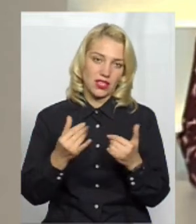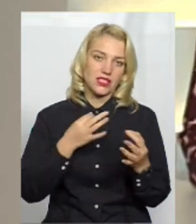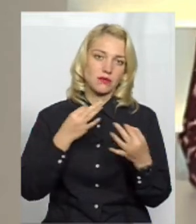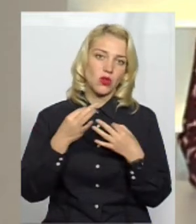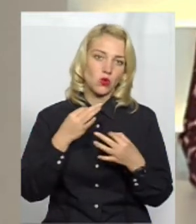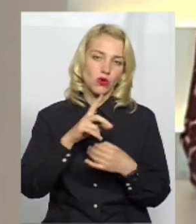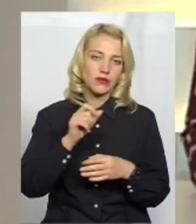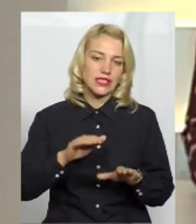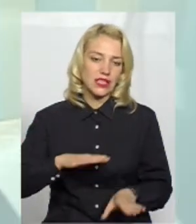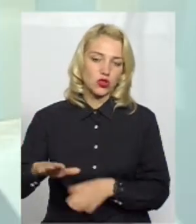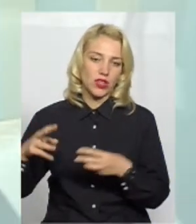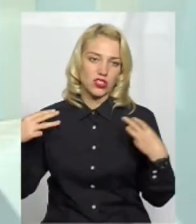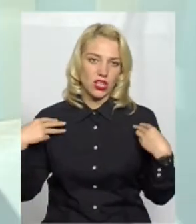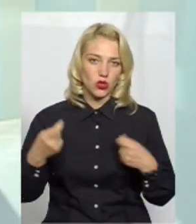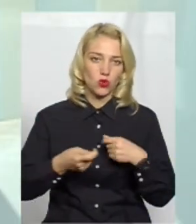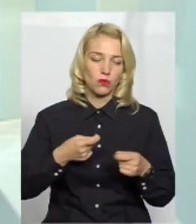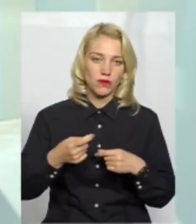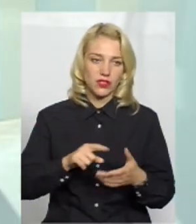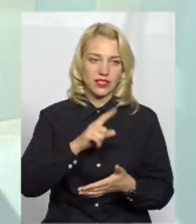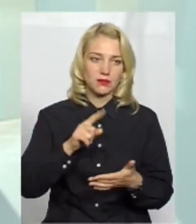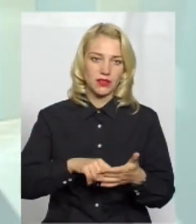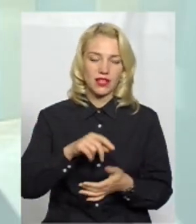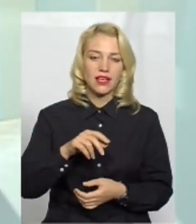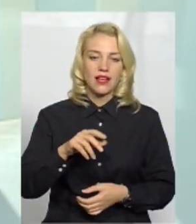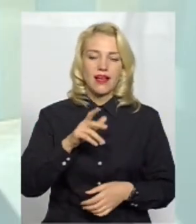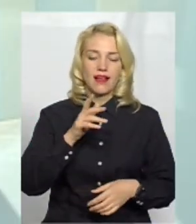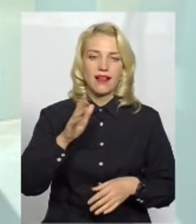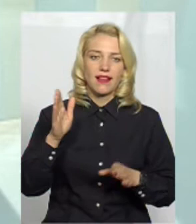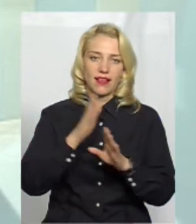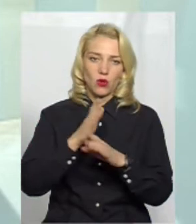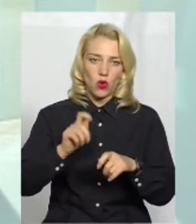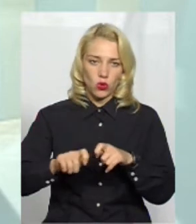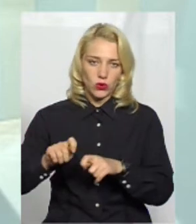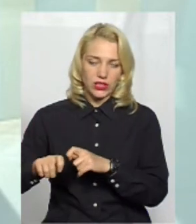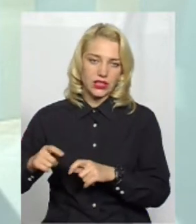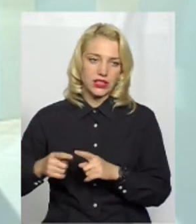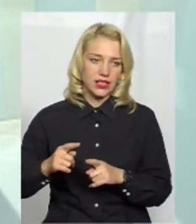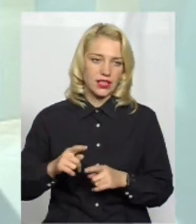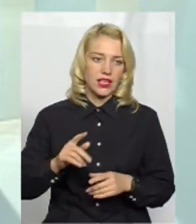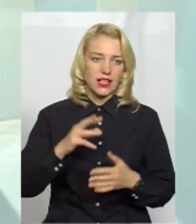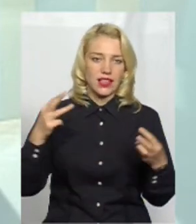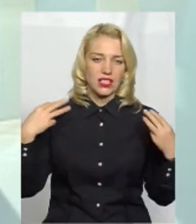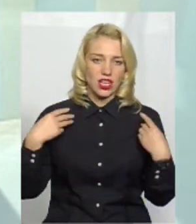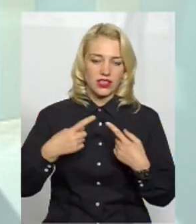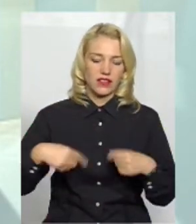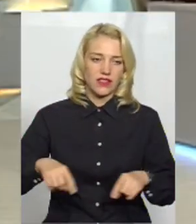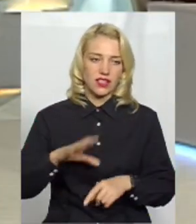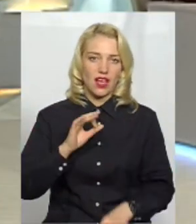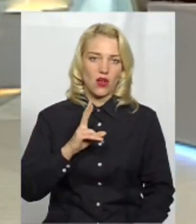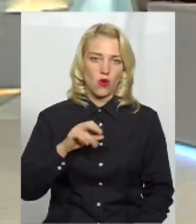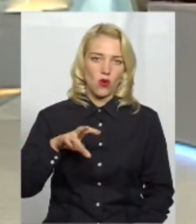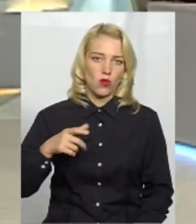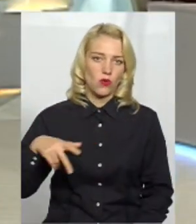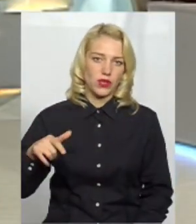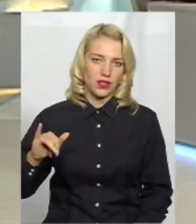із заступницею начальника управління з питань екології та контролю за благоустроєм міста. Вона ж і начальниця відділу екології. Це Інна